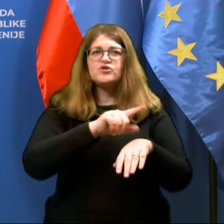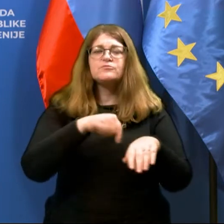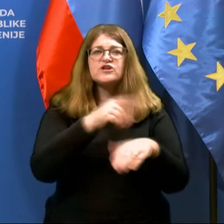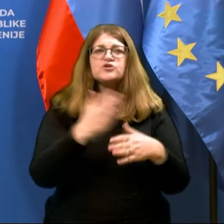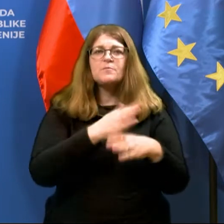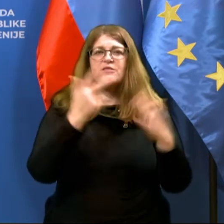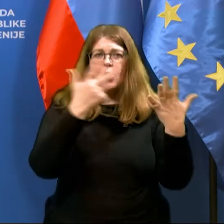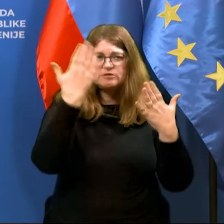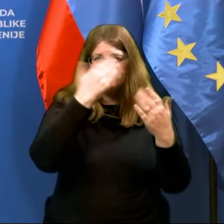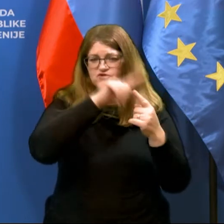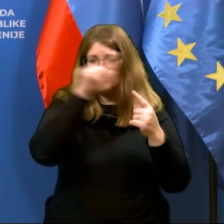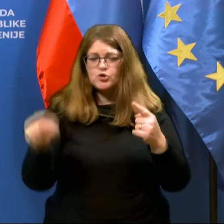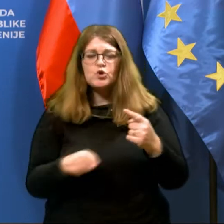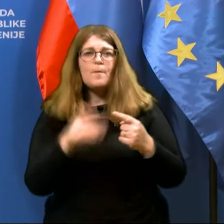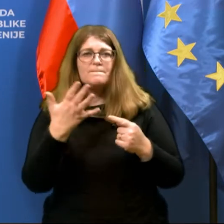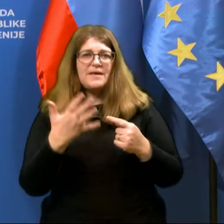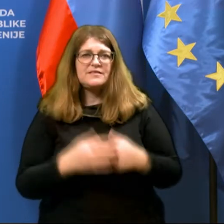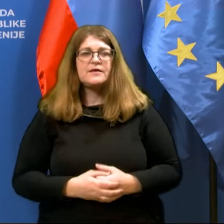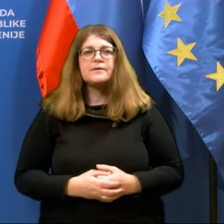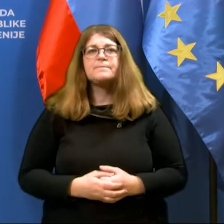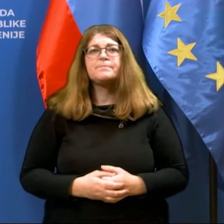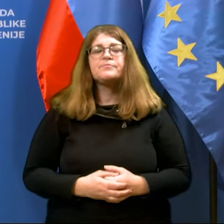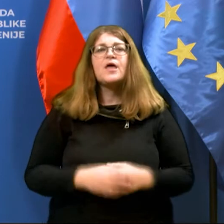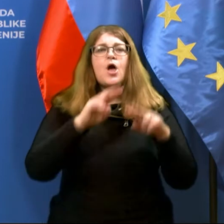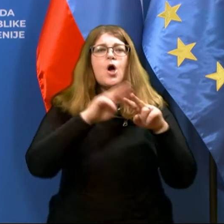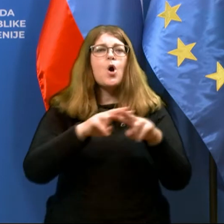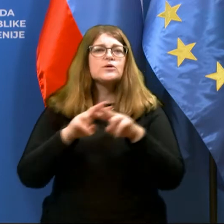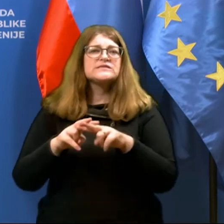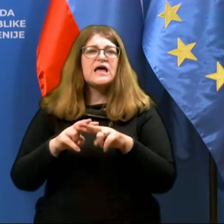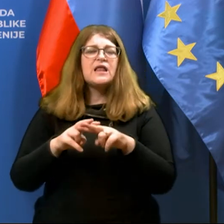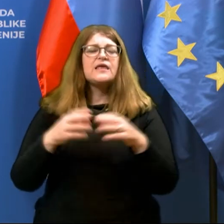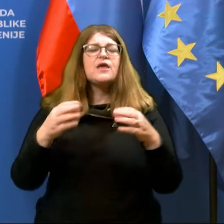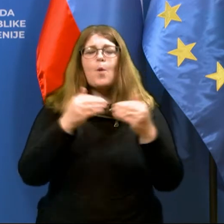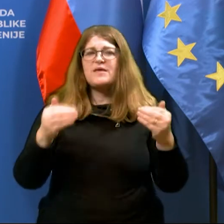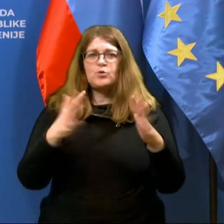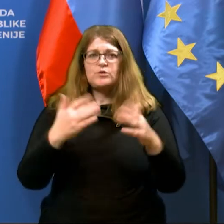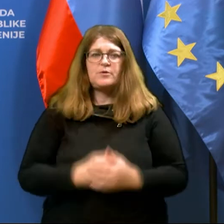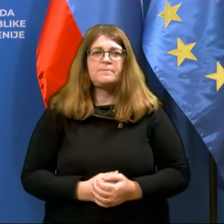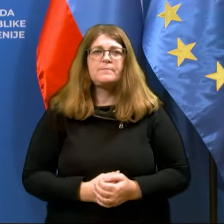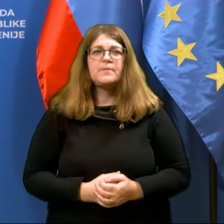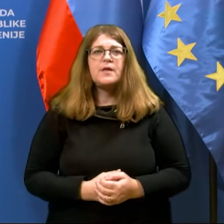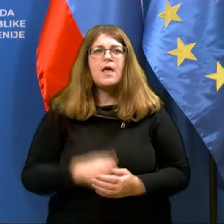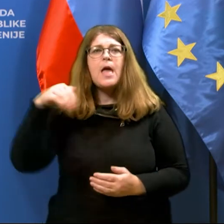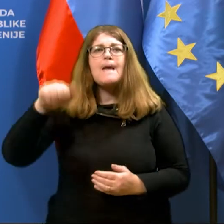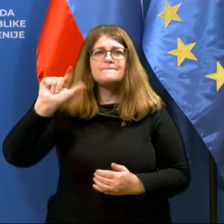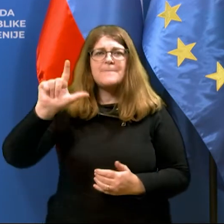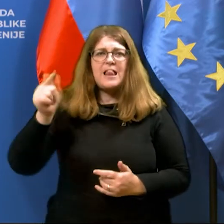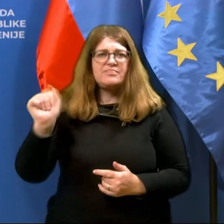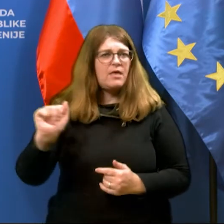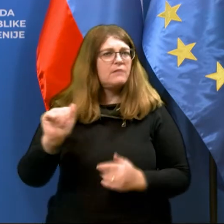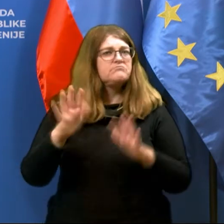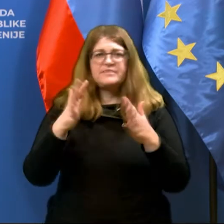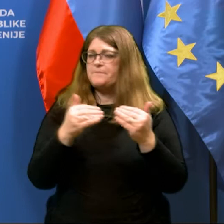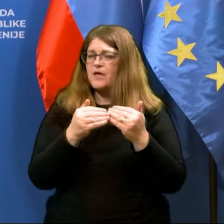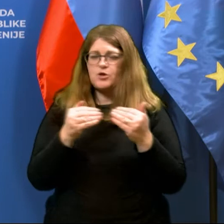20. uro zvečer in 5. uro zjutraj, same omejitve med administrativnim enotami pa nimajo. Ravno tako je v Malti ni omejitve